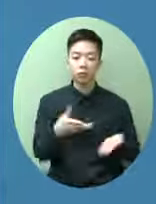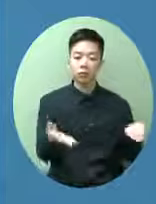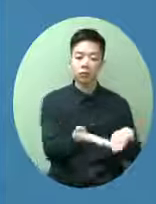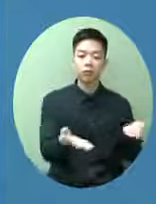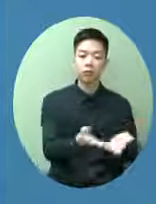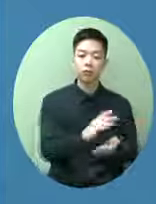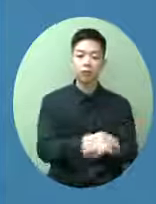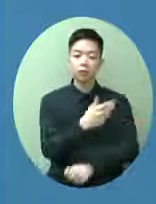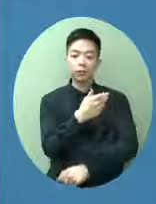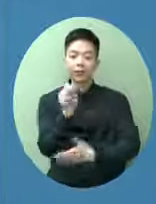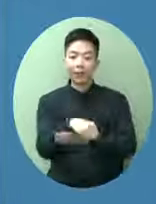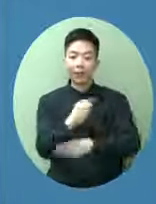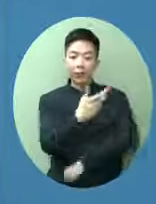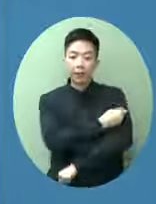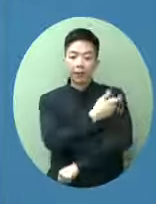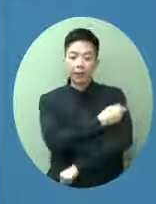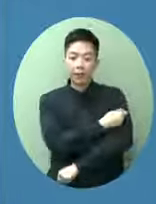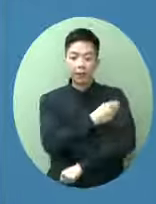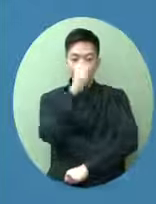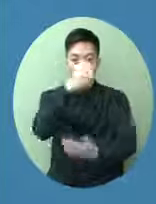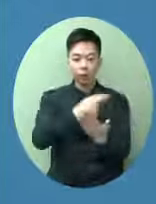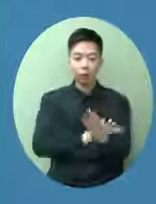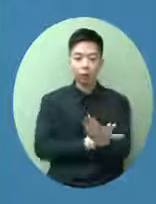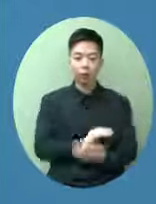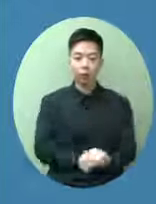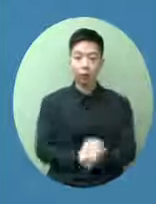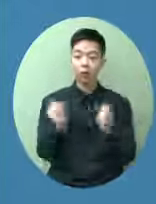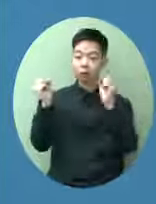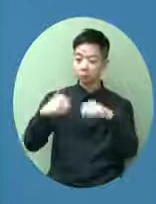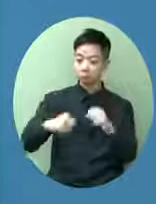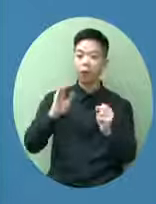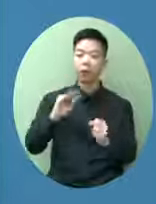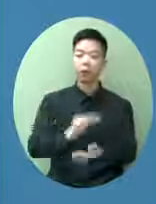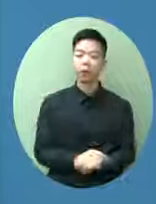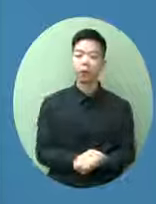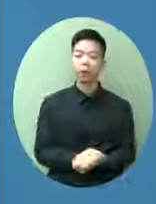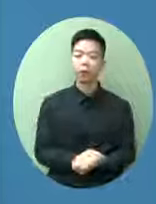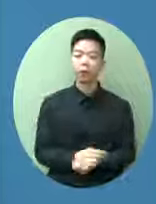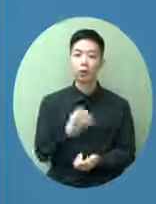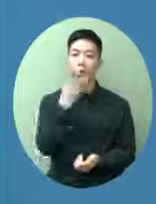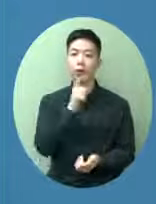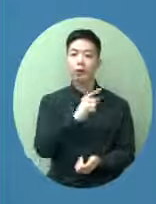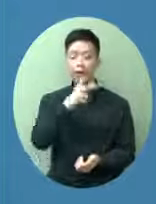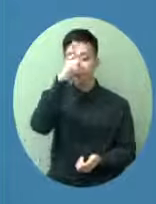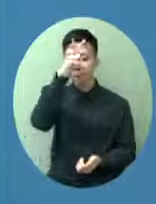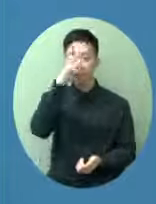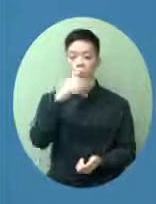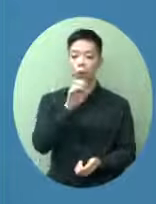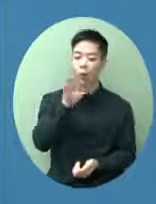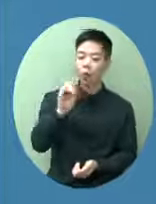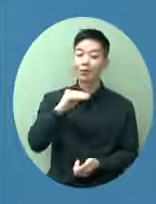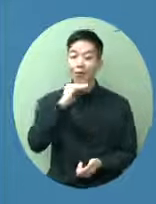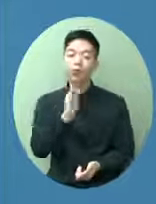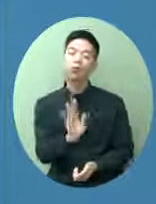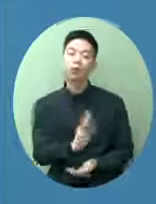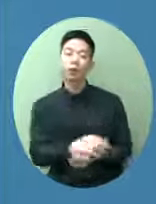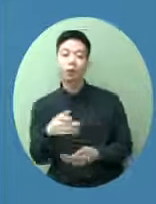疫苗接種的紀律可以相向的他不需要等我們逐個去找他他也可以拿齊了資料跟他當地